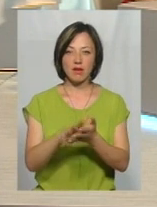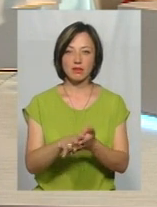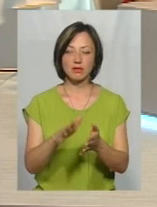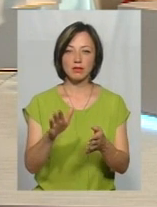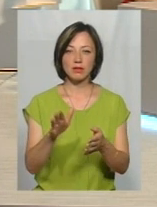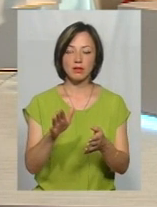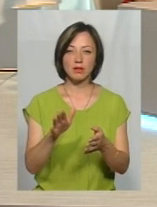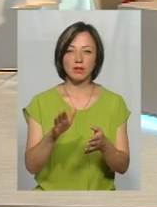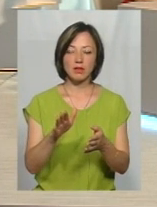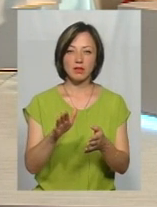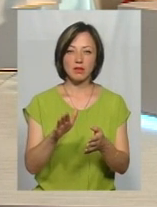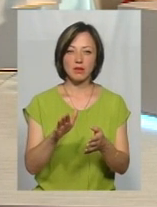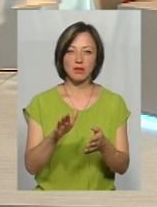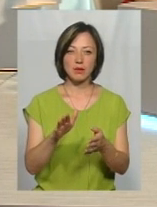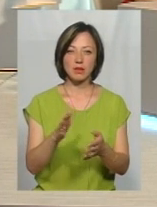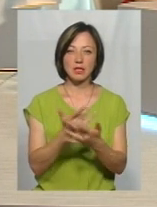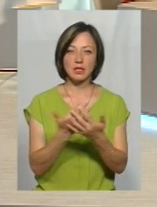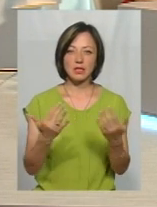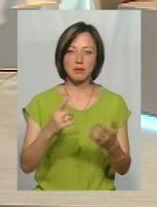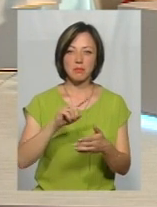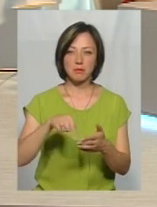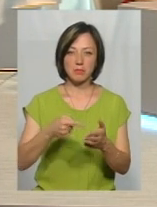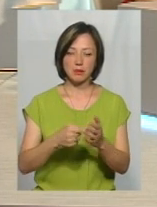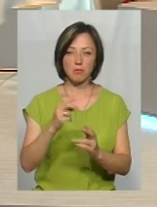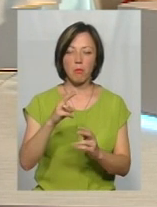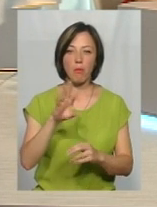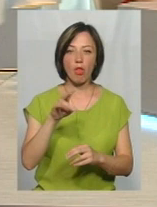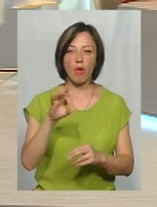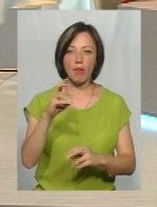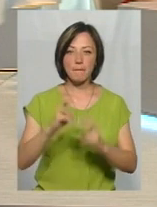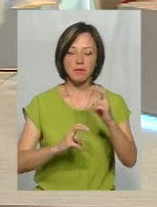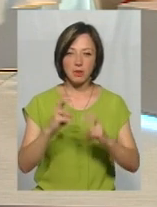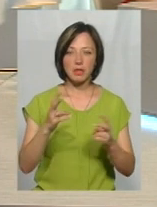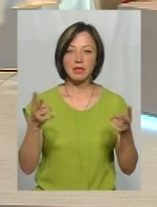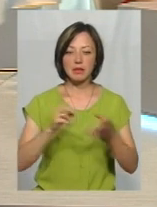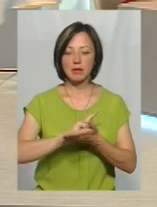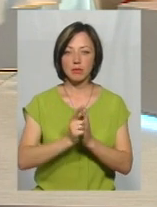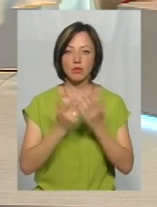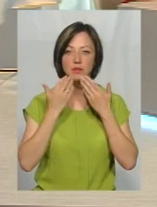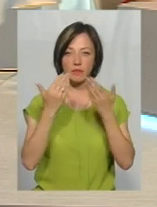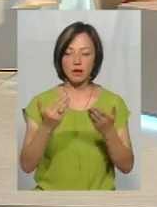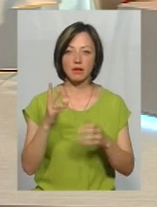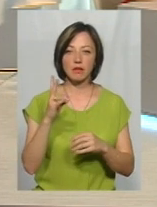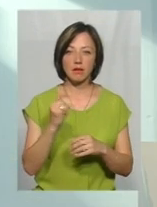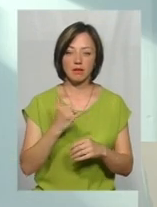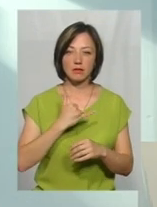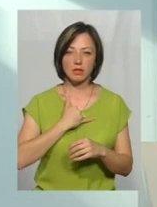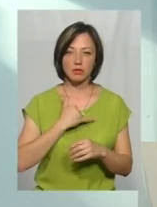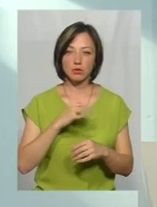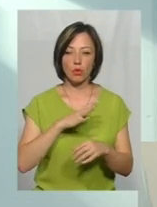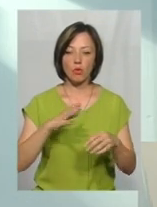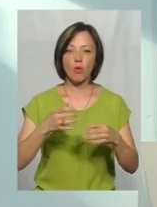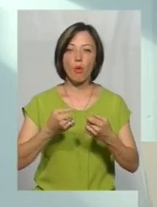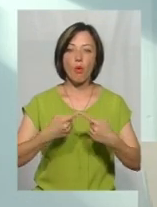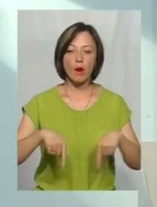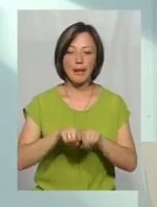які очищаються на очищних спорудах міста полонного. Терміново було звернення у нас до органів